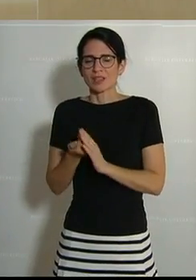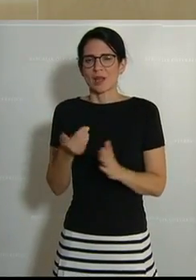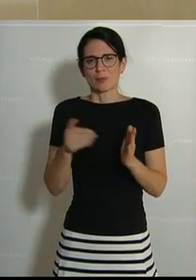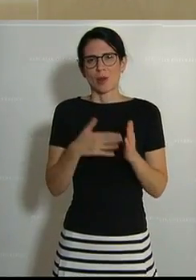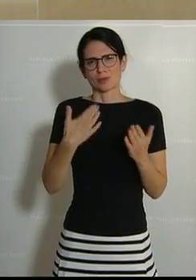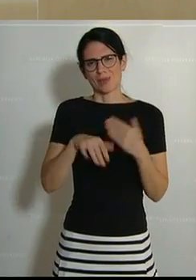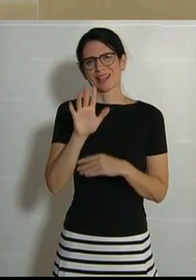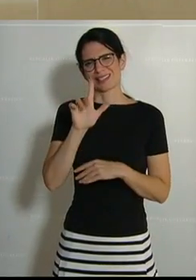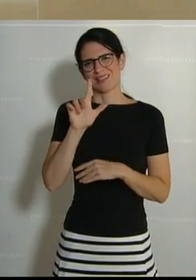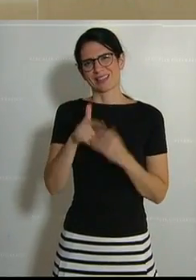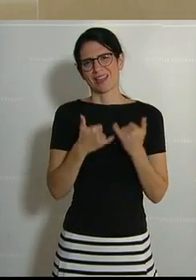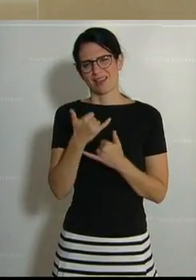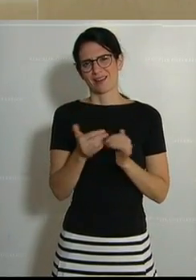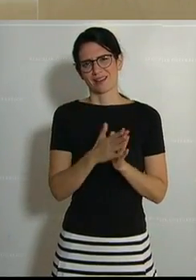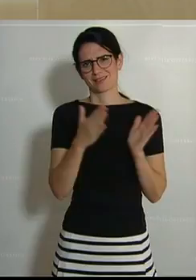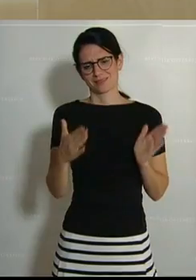langfristige Perspektive.